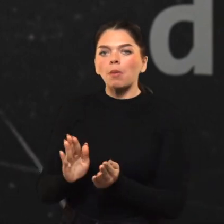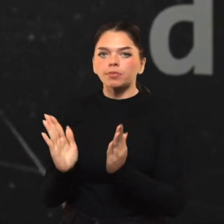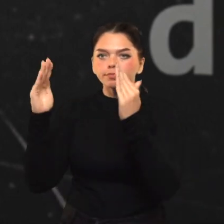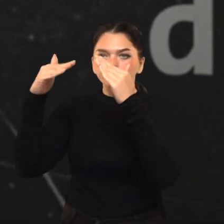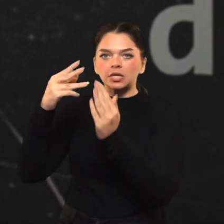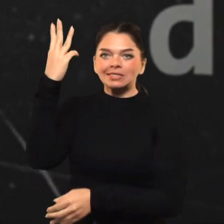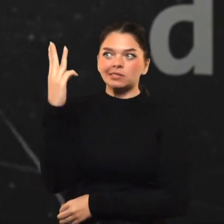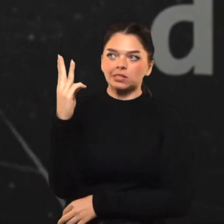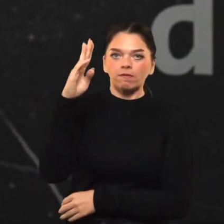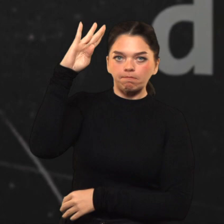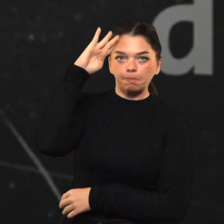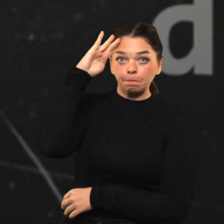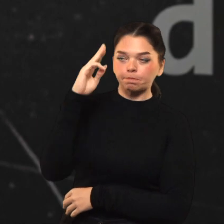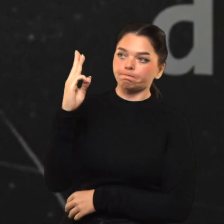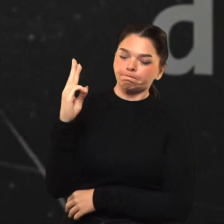mauzolėjus